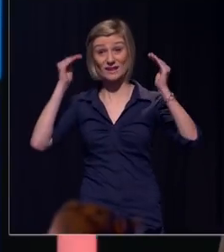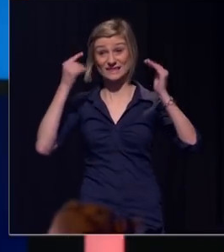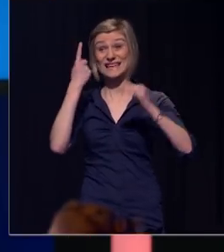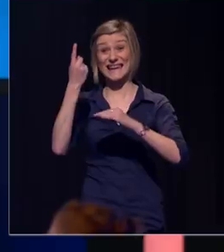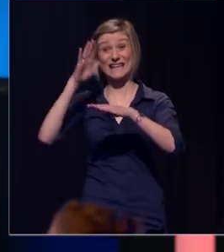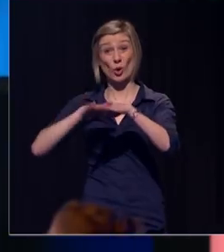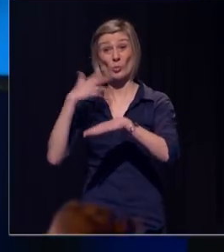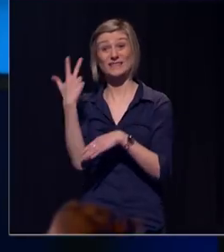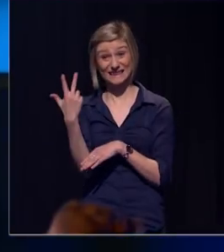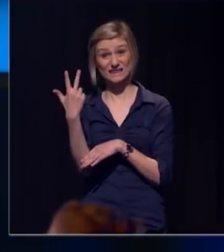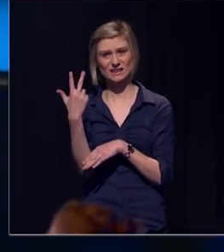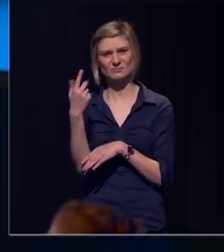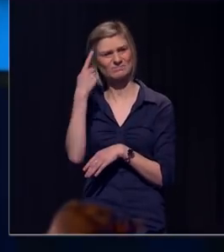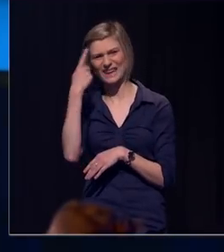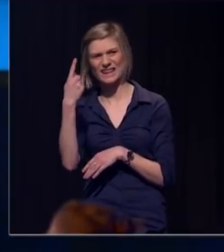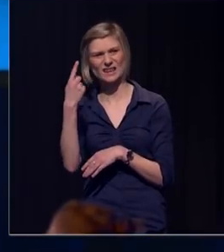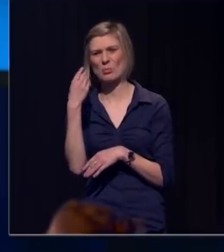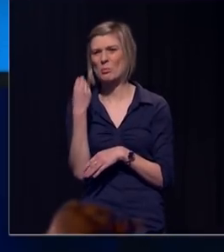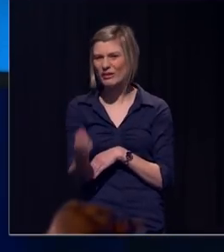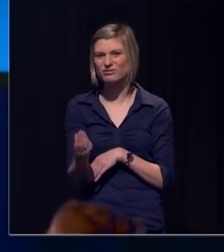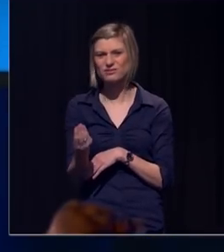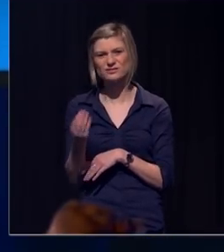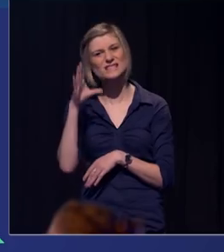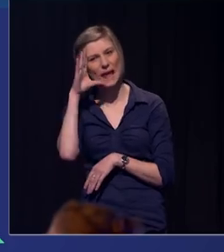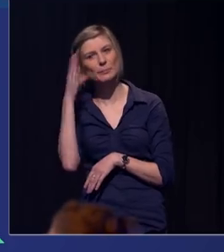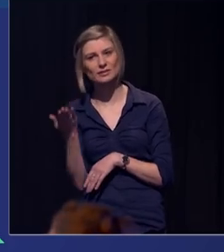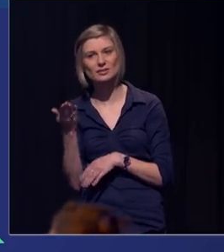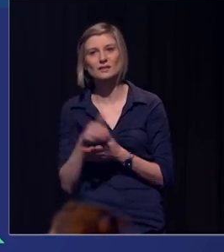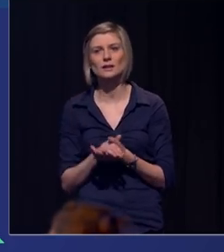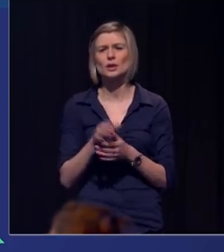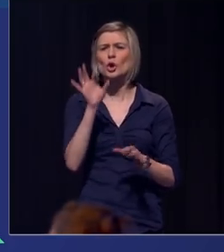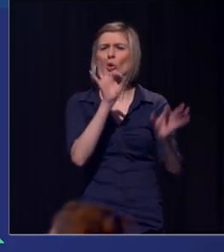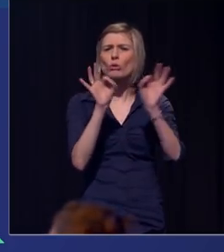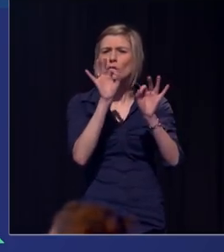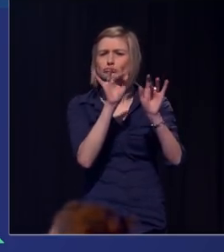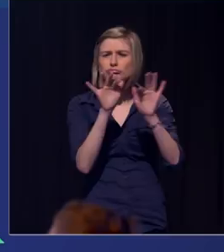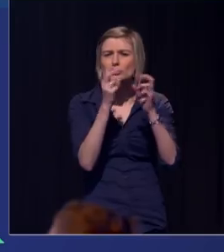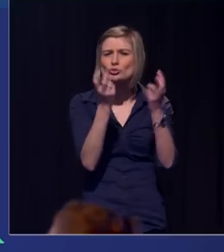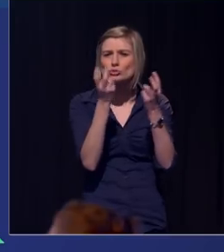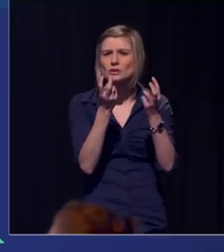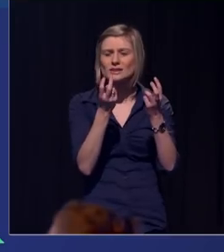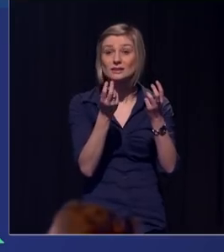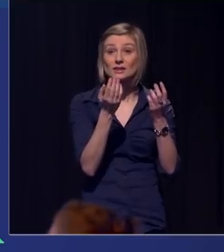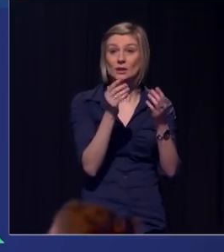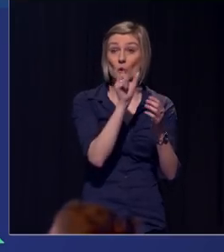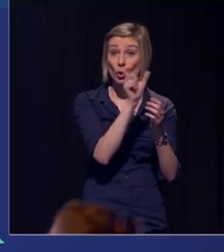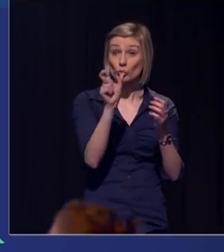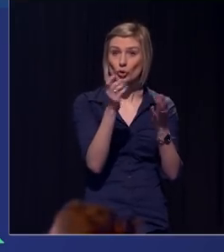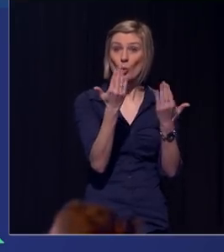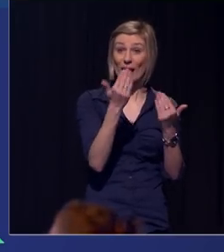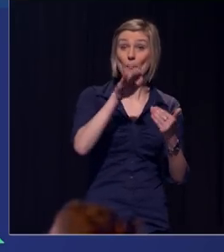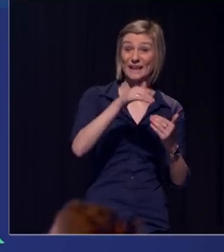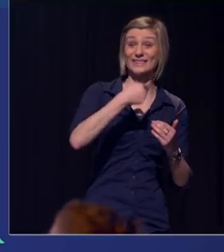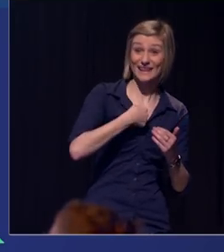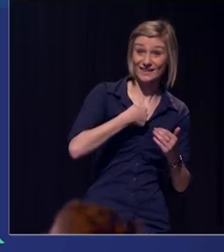vindt dat ze niet goed of te weinig slapen. Als je op Google intikt waarom ben ik, dan is altijd moe een van